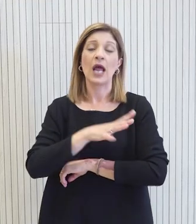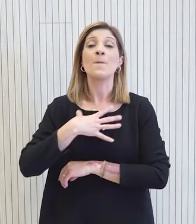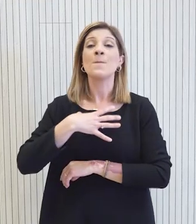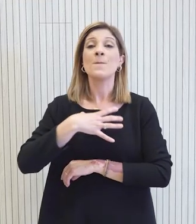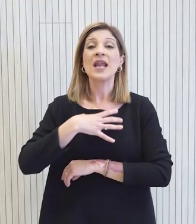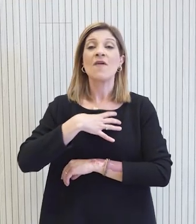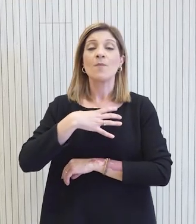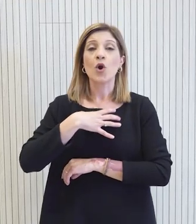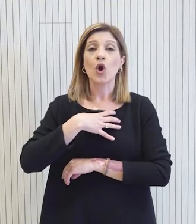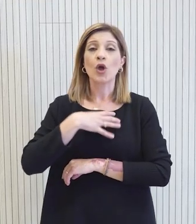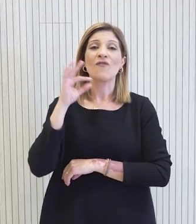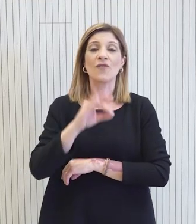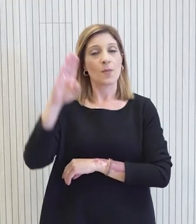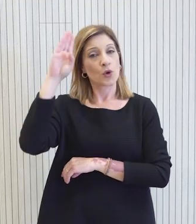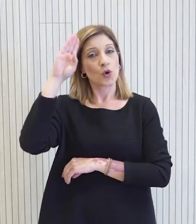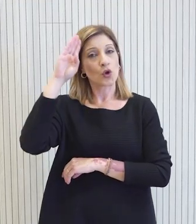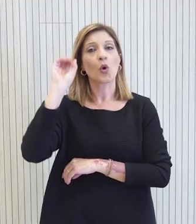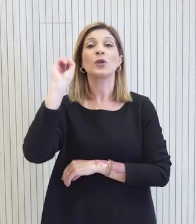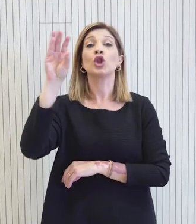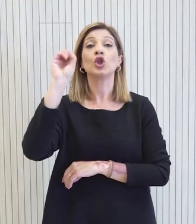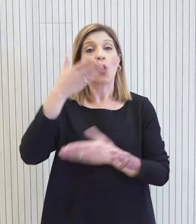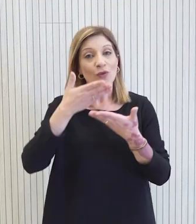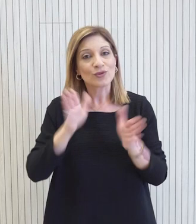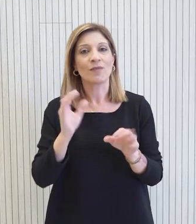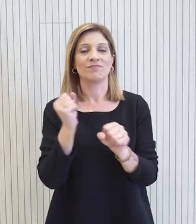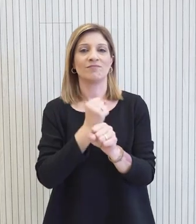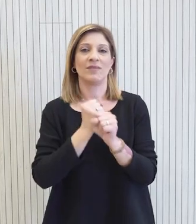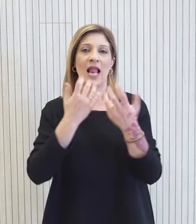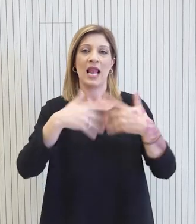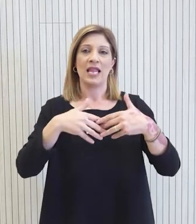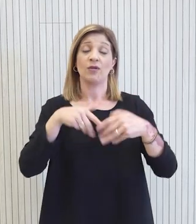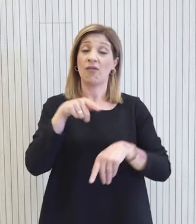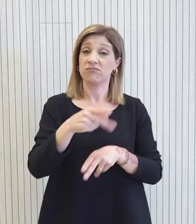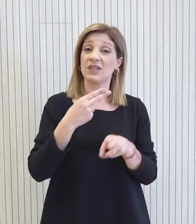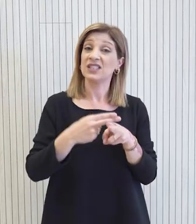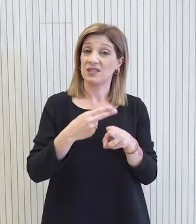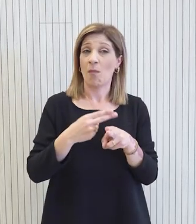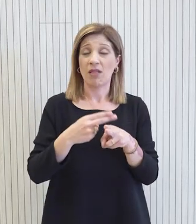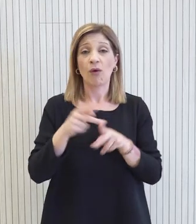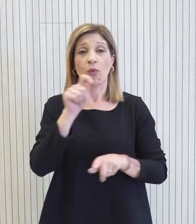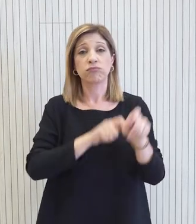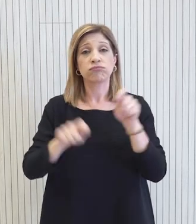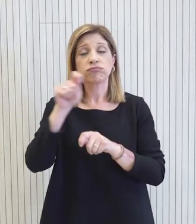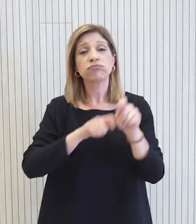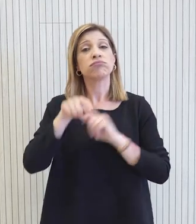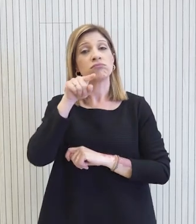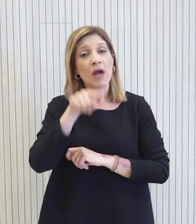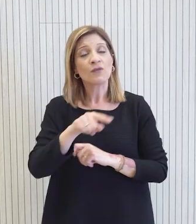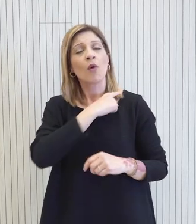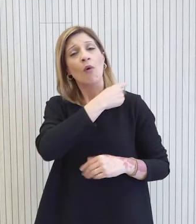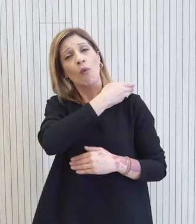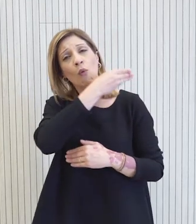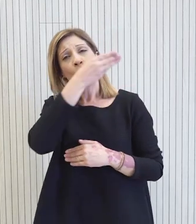Πνευμολογικής Φηματιολογικής Κλινικής στο Νοσοκομείο Τρόδους. Πρόκειται για μια ιδιαίτερα σημαντική εξέλιξη, η οποία αποτελεί συνέχεια των